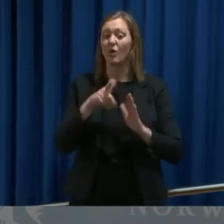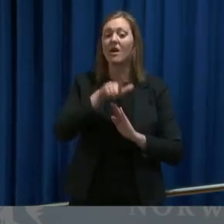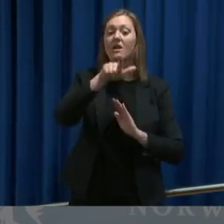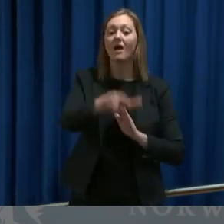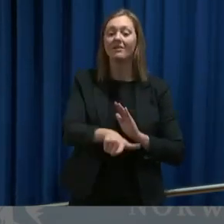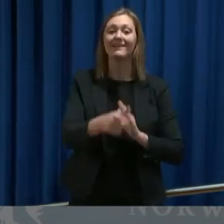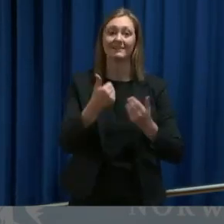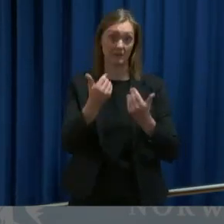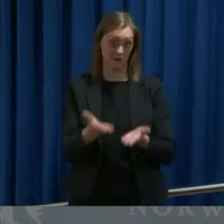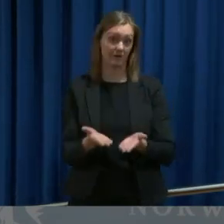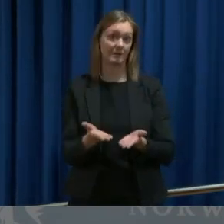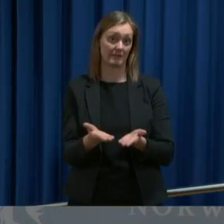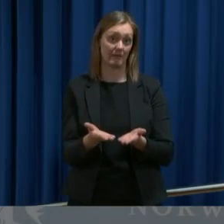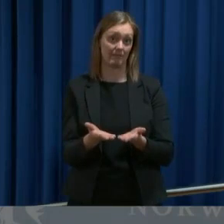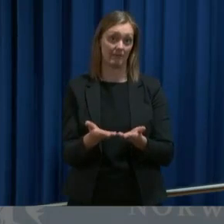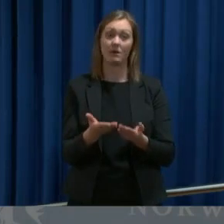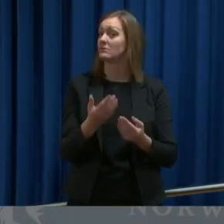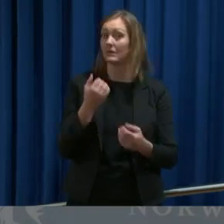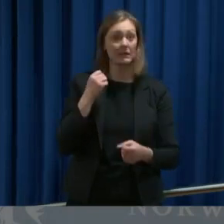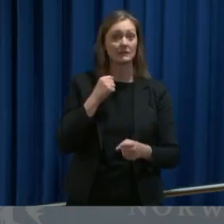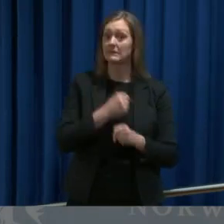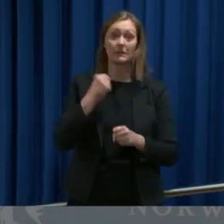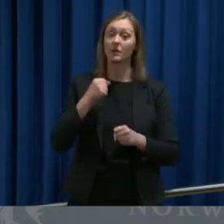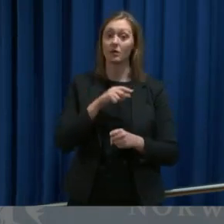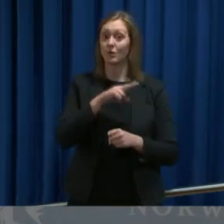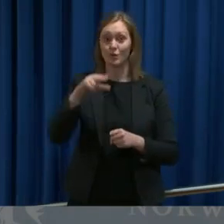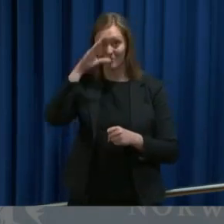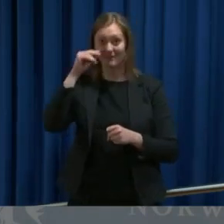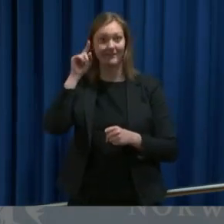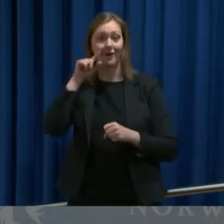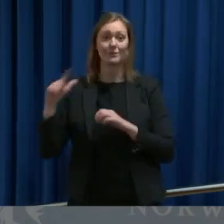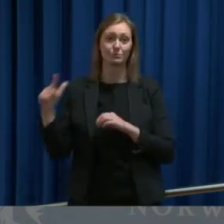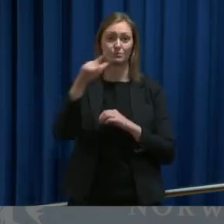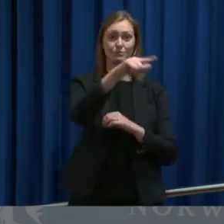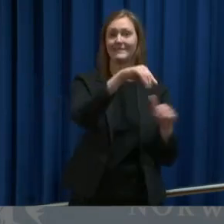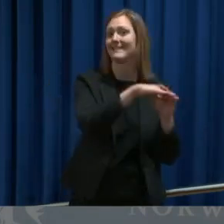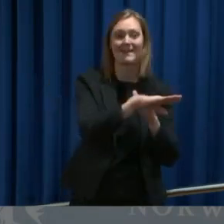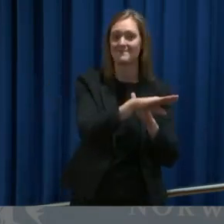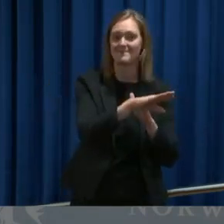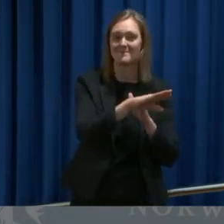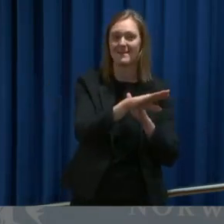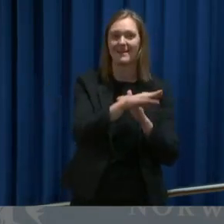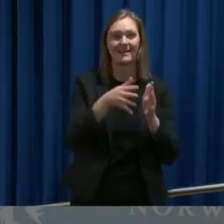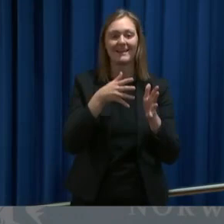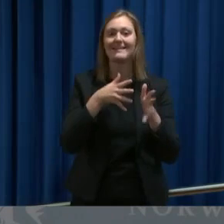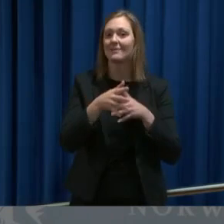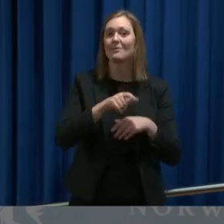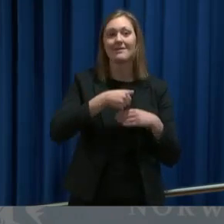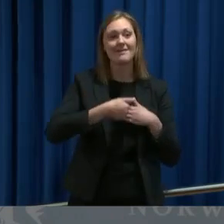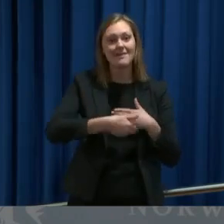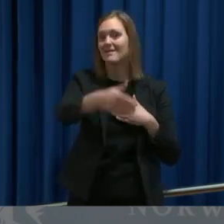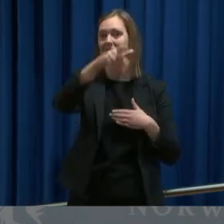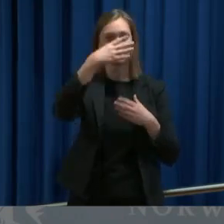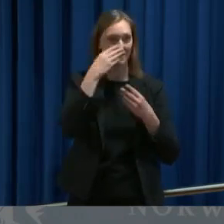Og det gjør at det er ikke sikkert at nordmenn kommer seg hjem så langt som ut mars. Vi